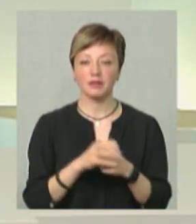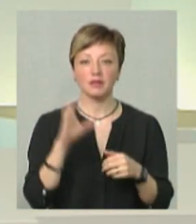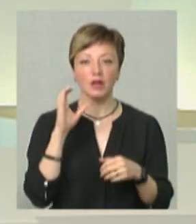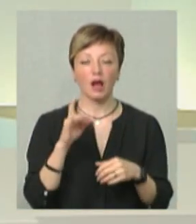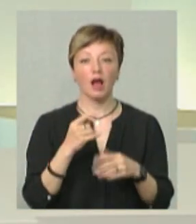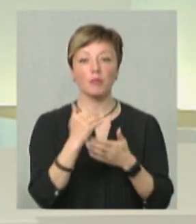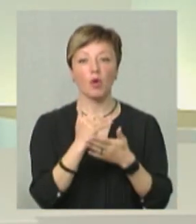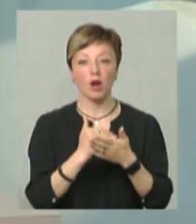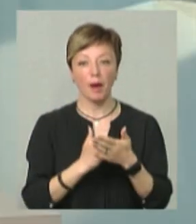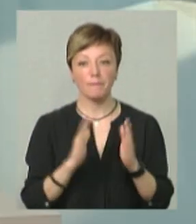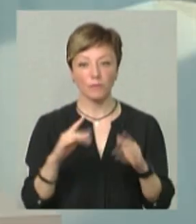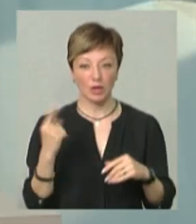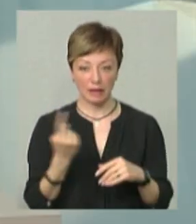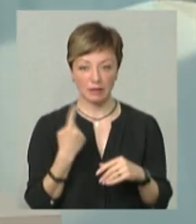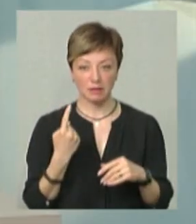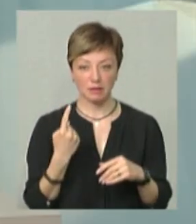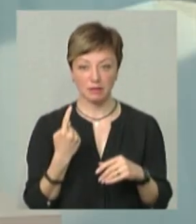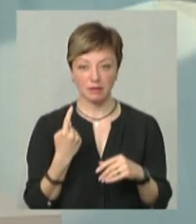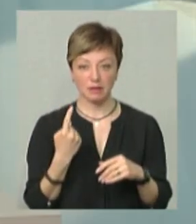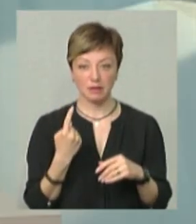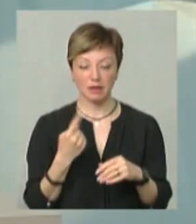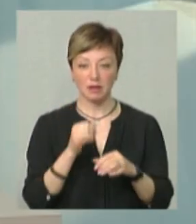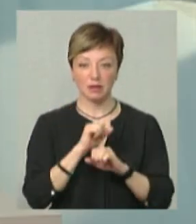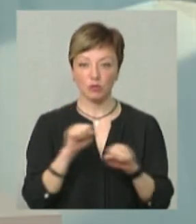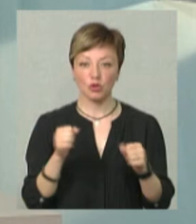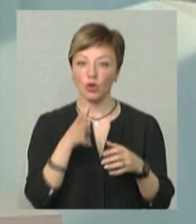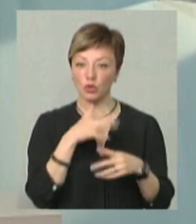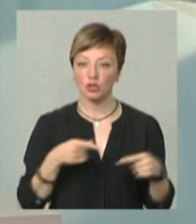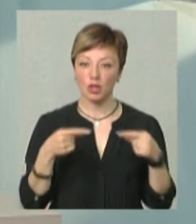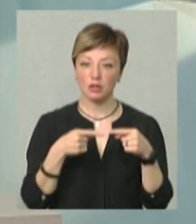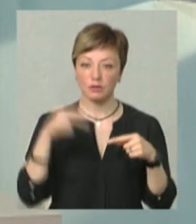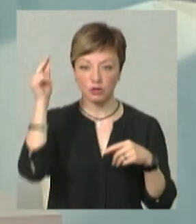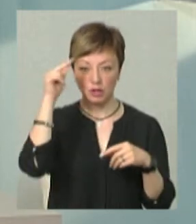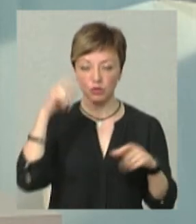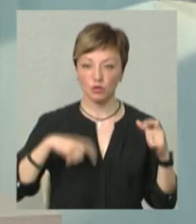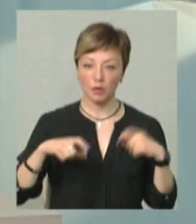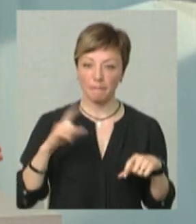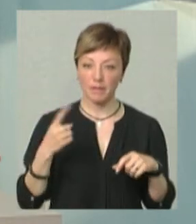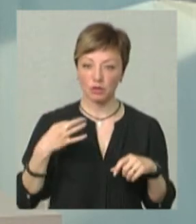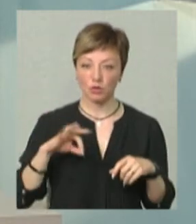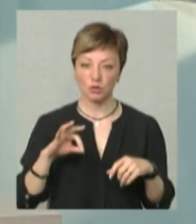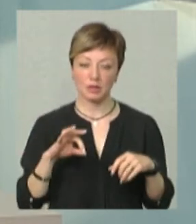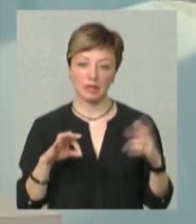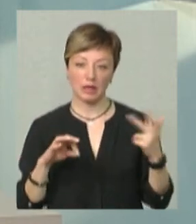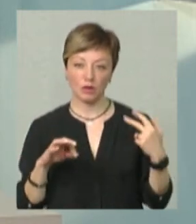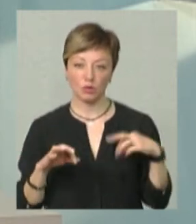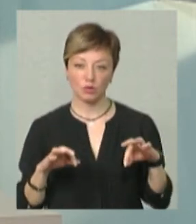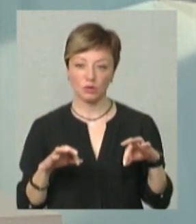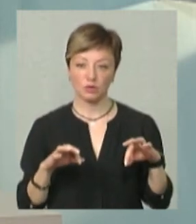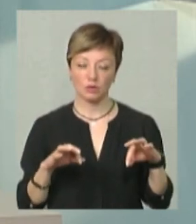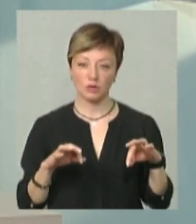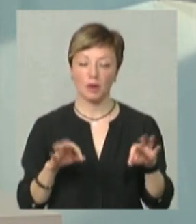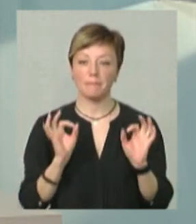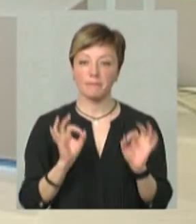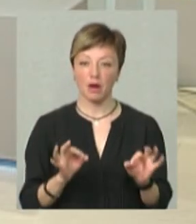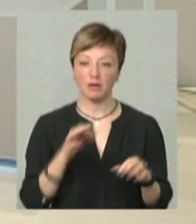слухачів. Але ж навчальна програма буде єдина. Тобто не може одночасно проходити навчання студент першого курсу і студент третєго курсу.